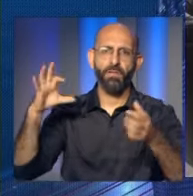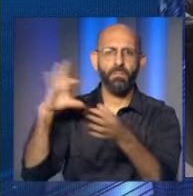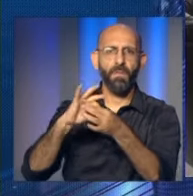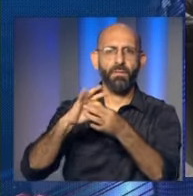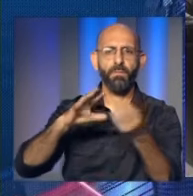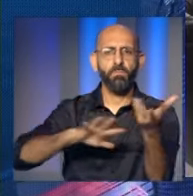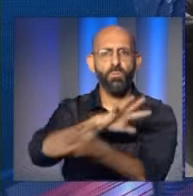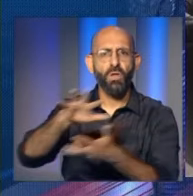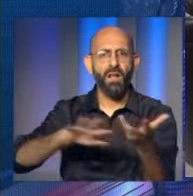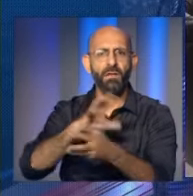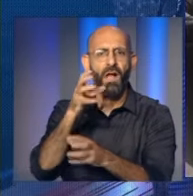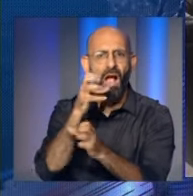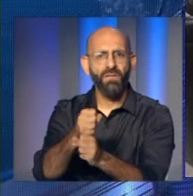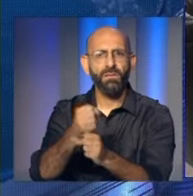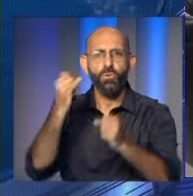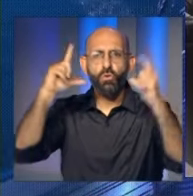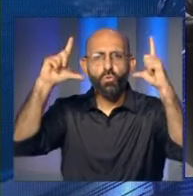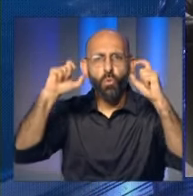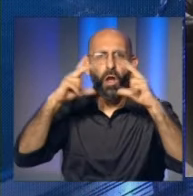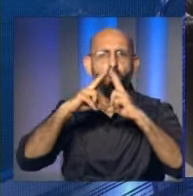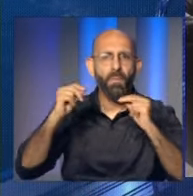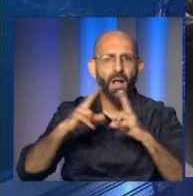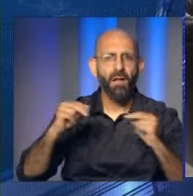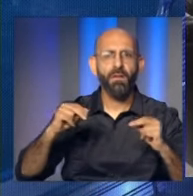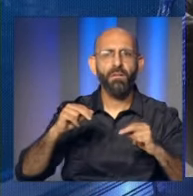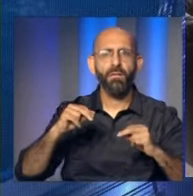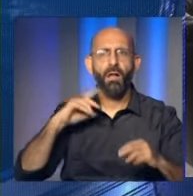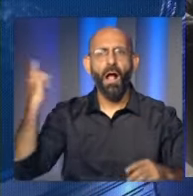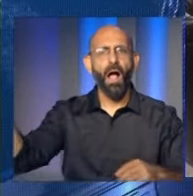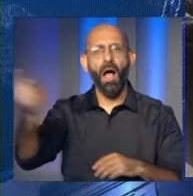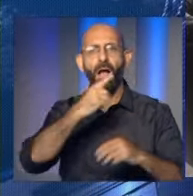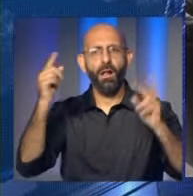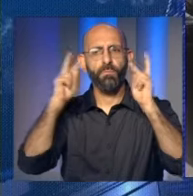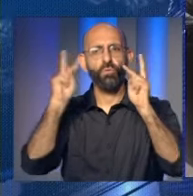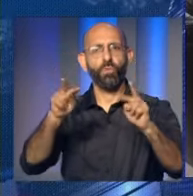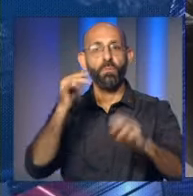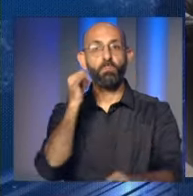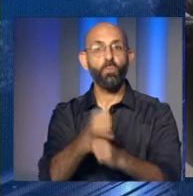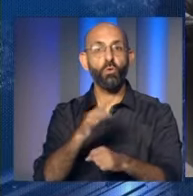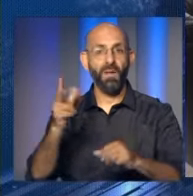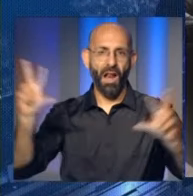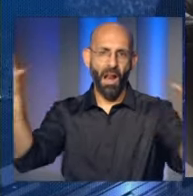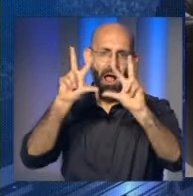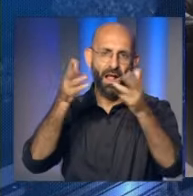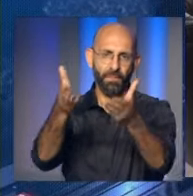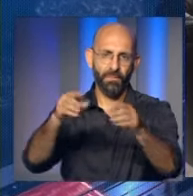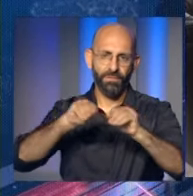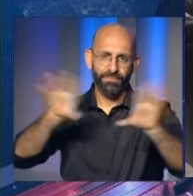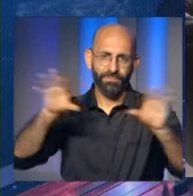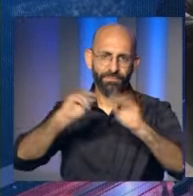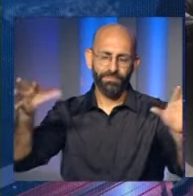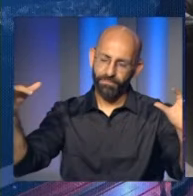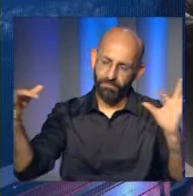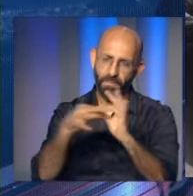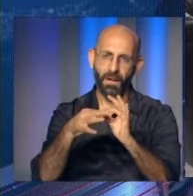تلفزيون لبنان والملكة الوطنية في هذه المرحلة بالذات والتضحيات التي يبذلها في سبيل تجاوز الأزمة والحفاظ على صورة